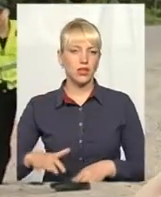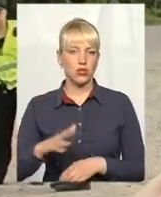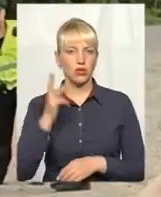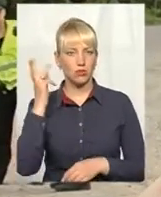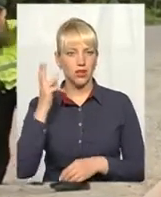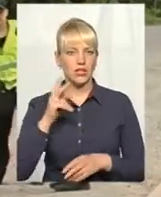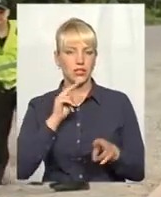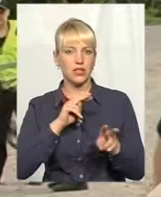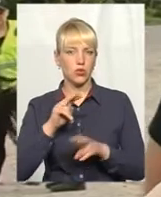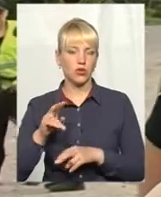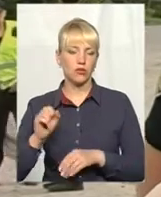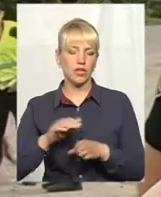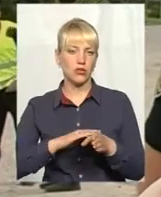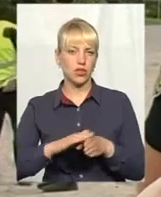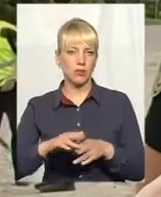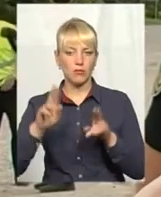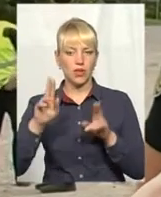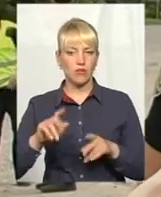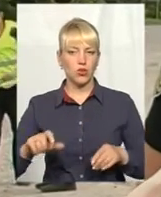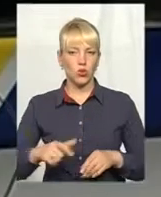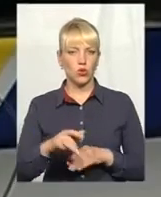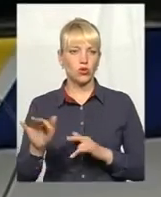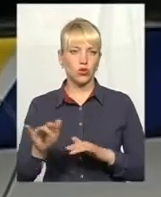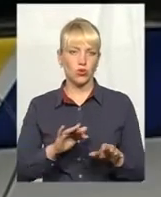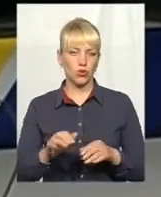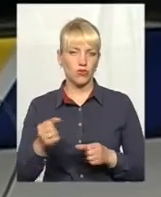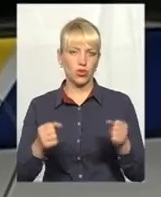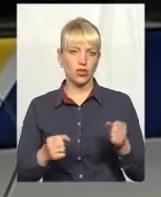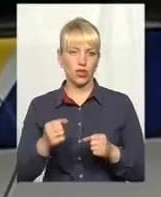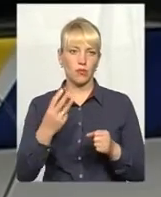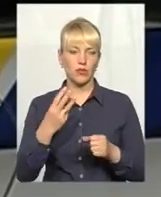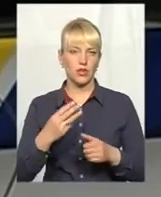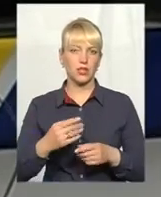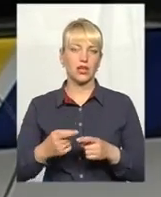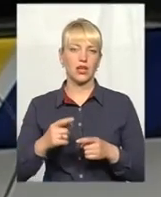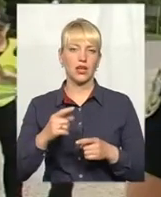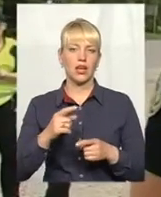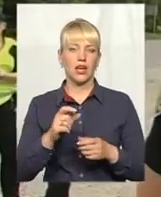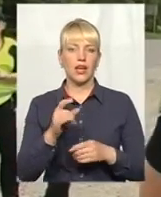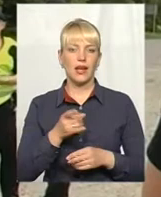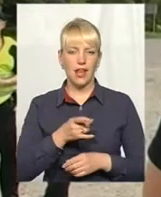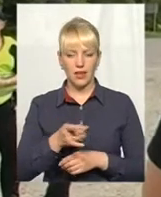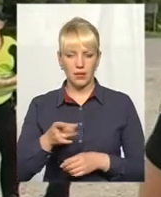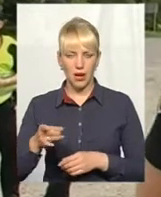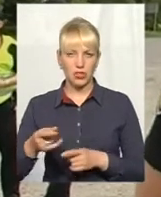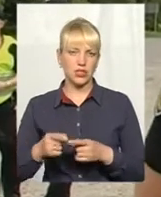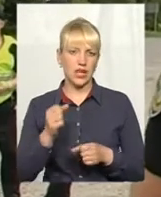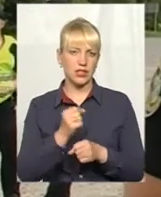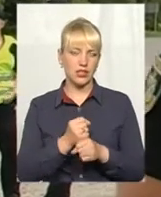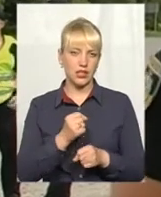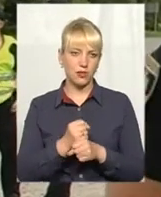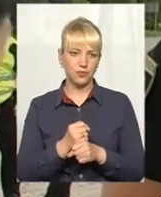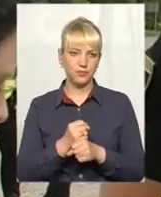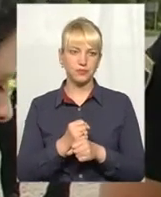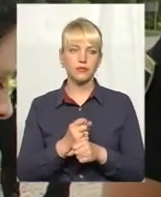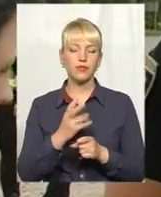Слідкуємо за дотриманням правил дорожнього руху водіями. Три екіпажі задіяно на ділянці ту, яку я